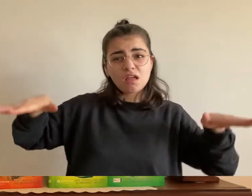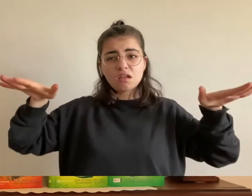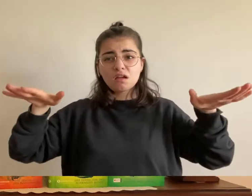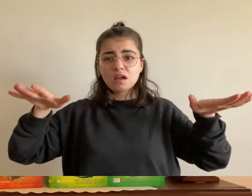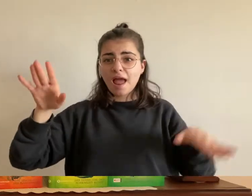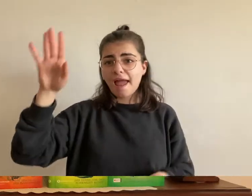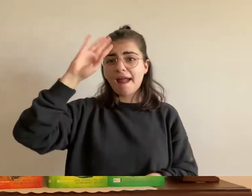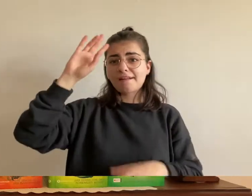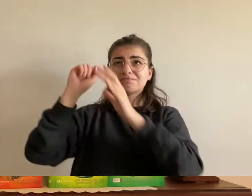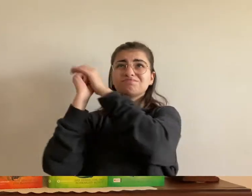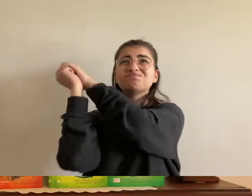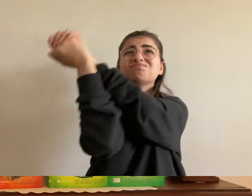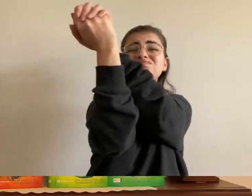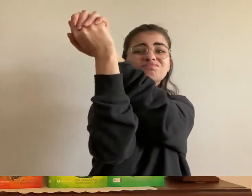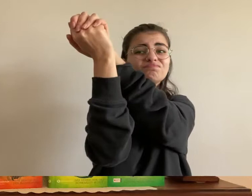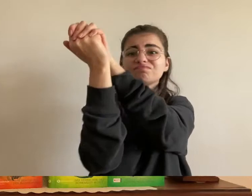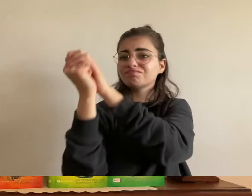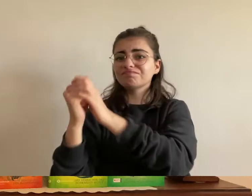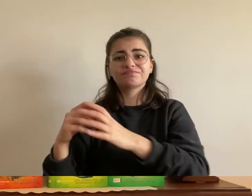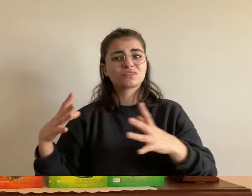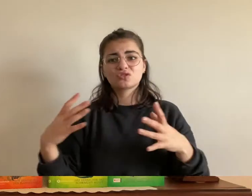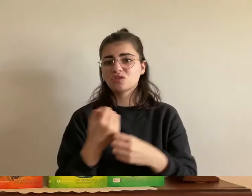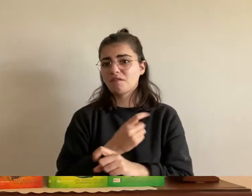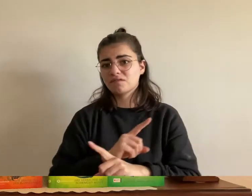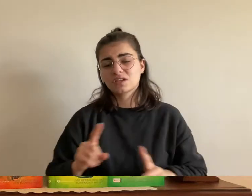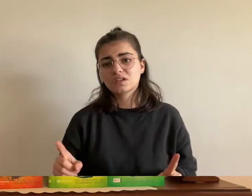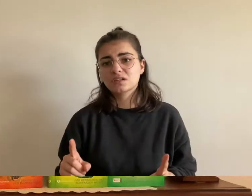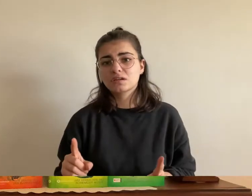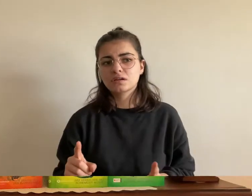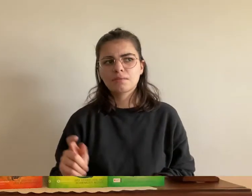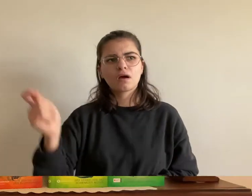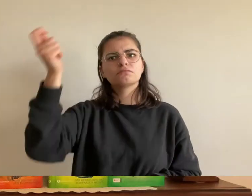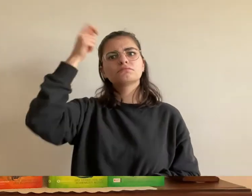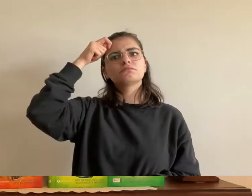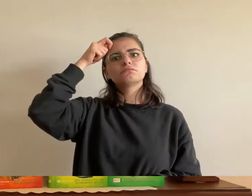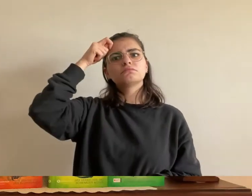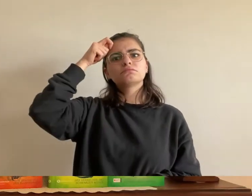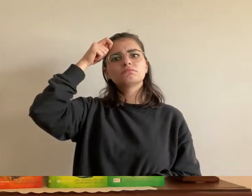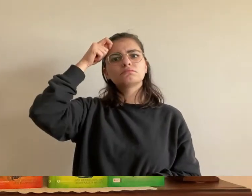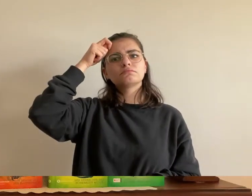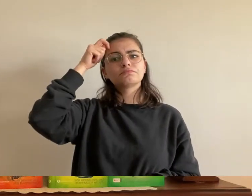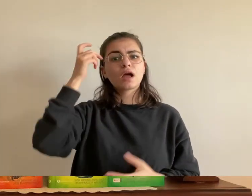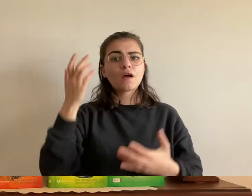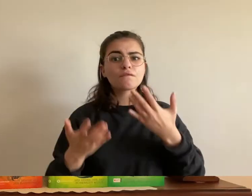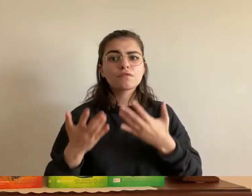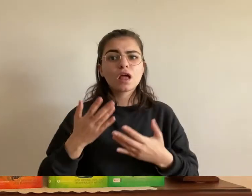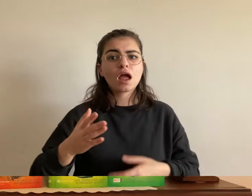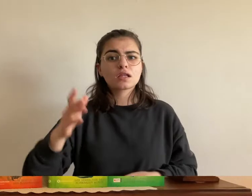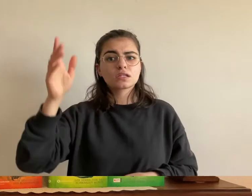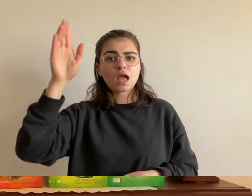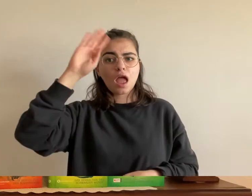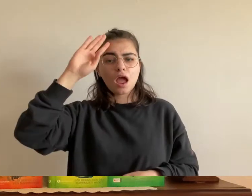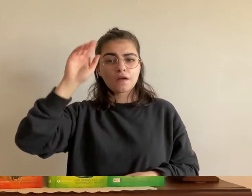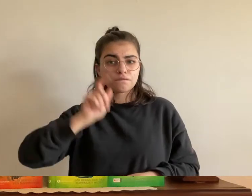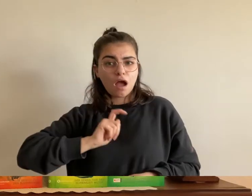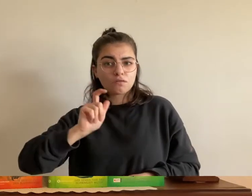er hatte nur eine chance wenn er einen moment erpasste in dem das monster abgelenkt